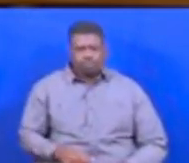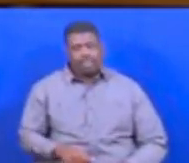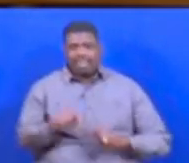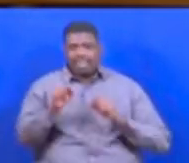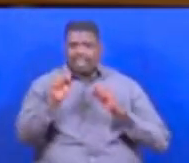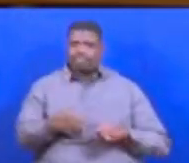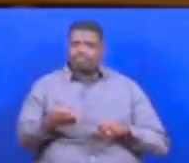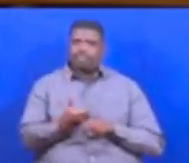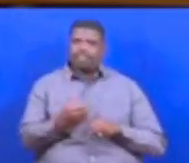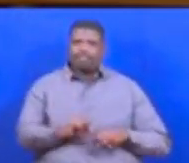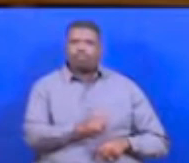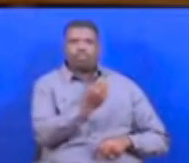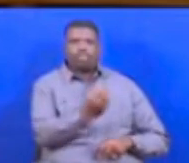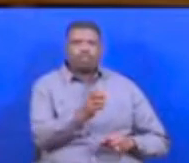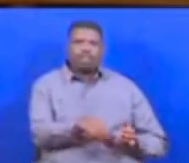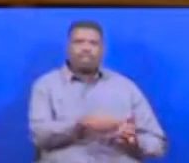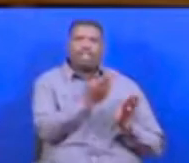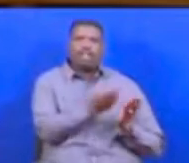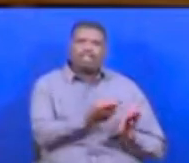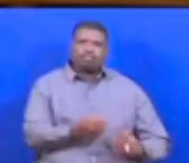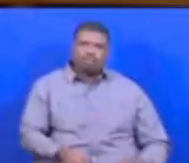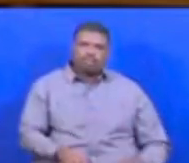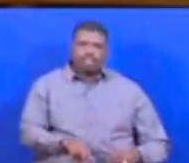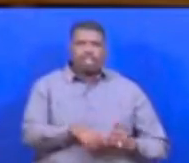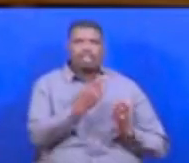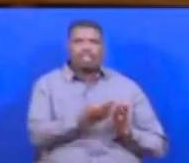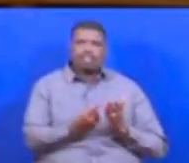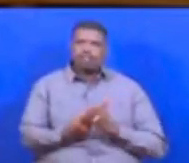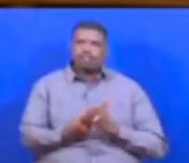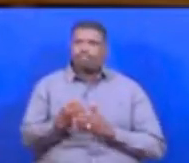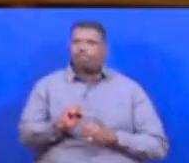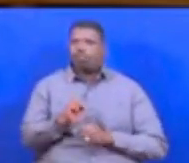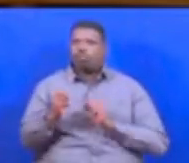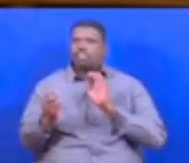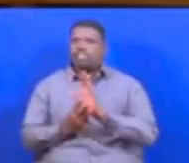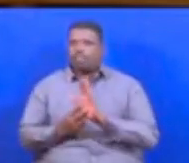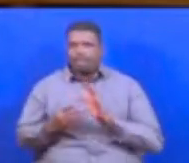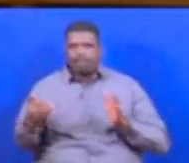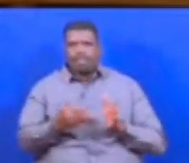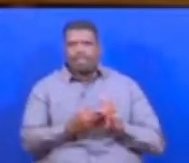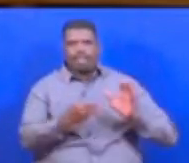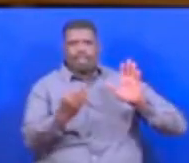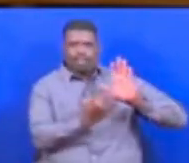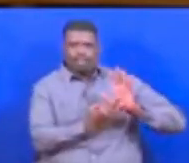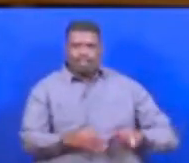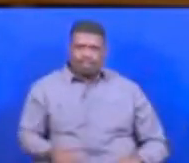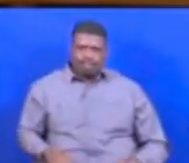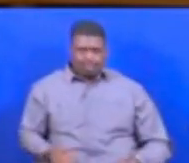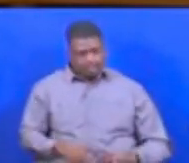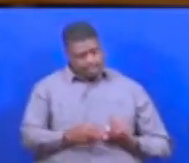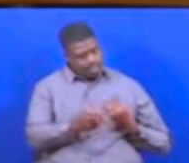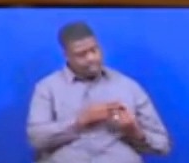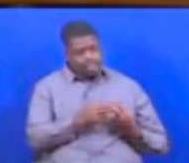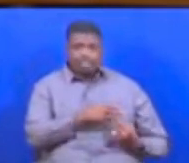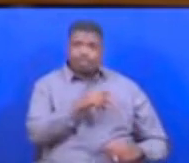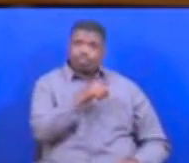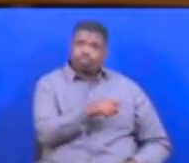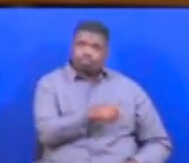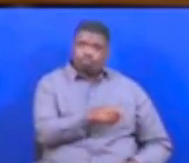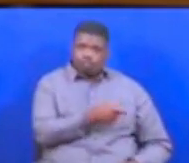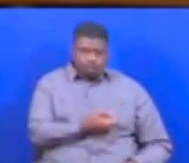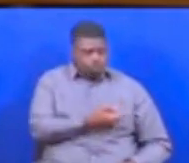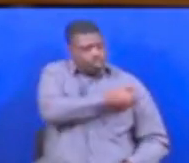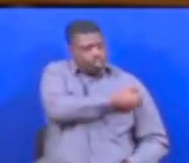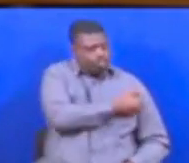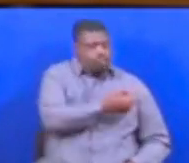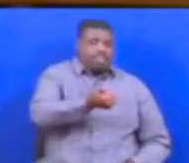lazima pale milioni tatu lazima alazwe akijia kulazo akijia kutoka milioni saba mbaka nane daktari huyo uyo anaye tibu